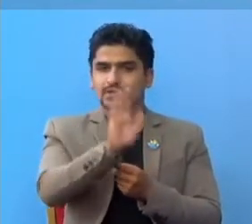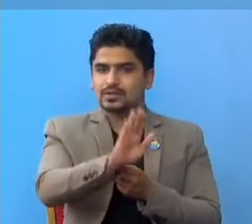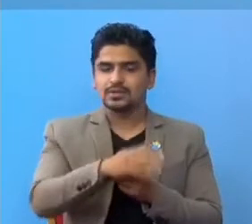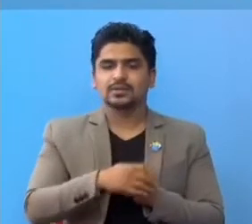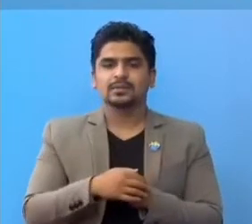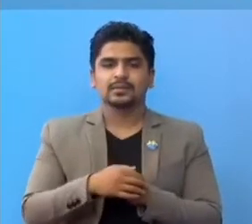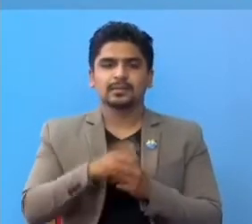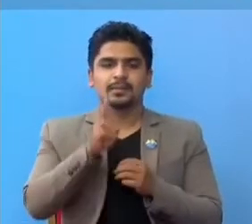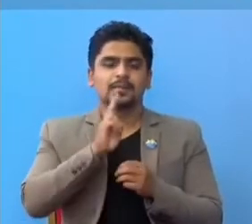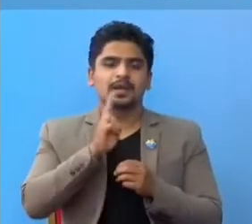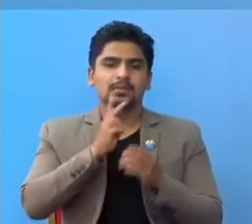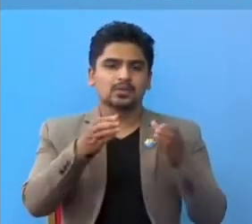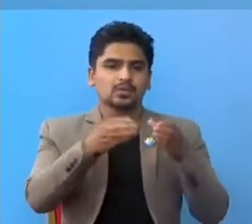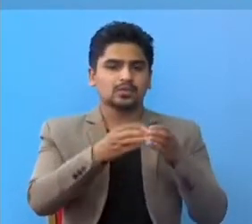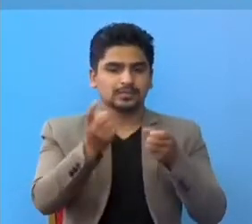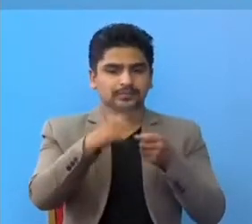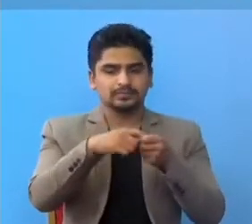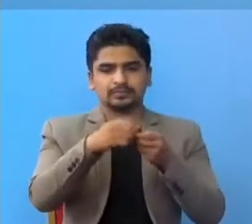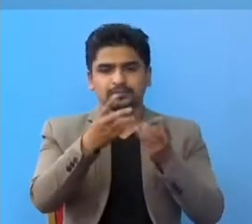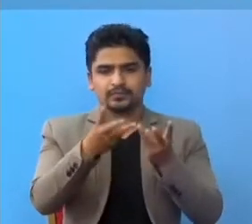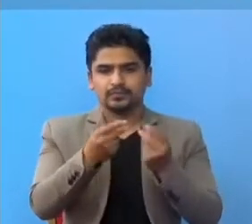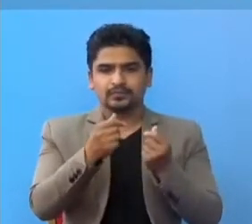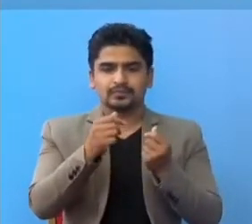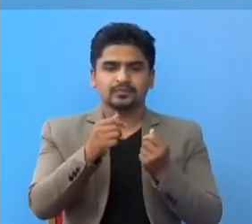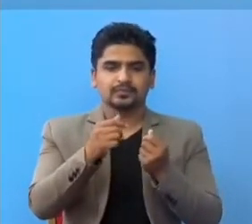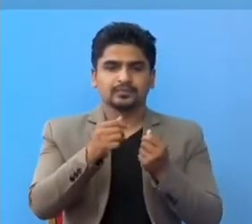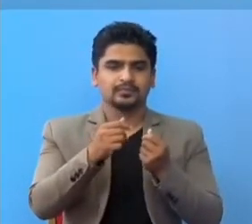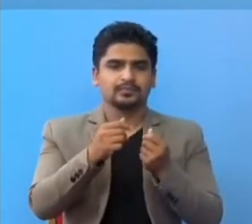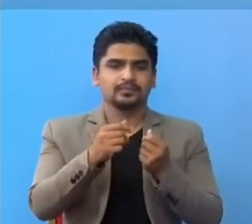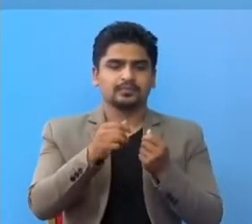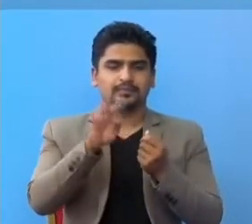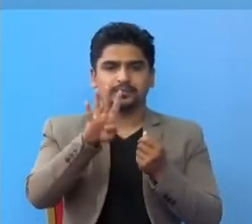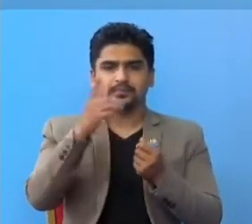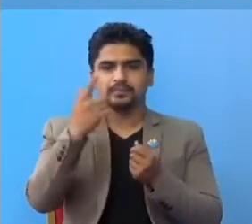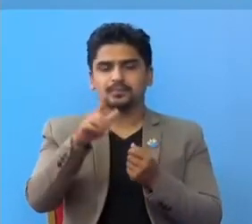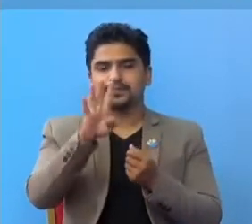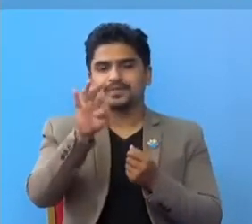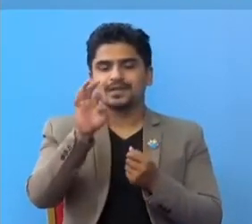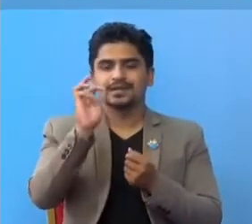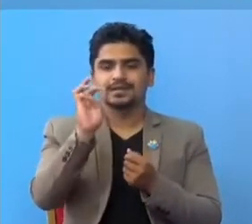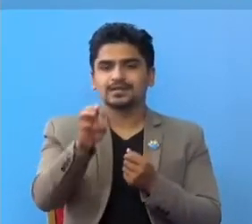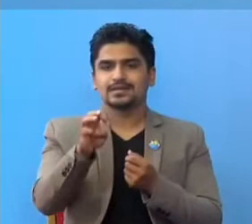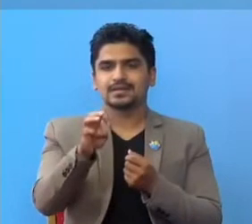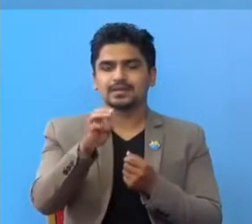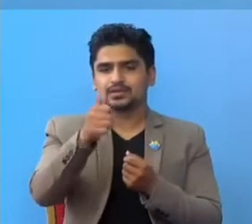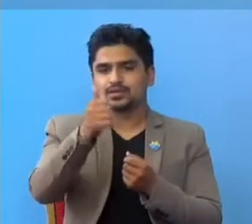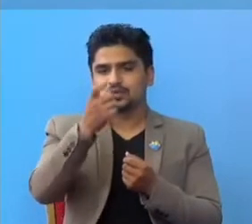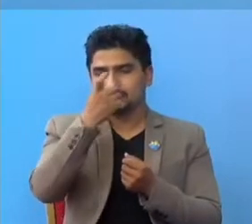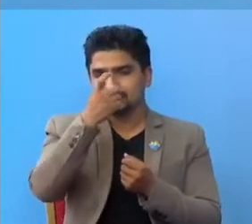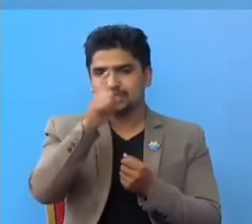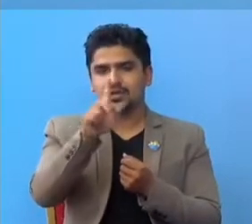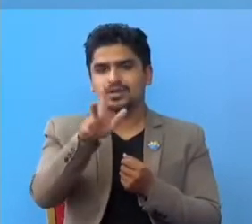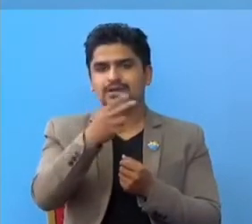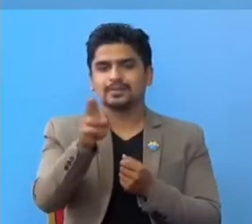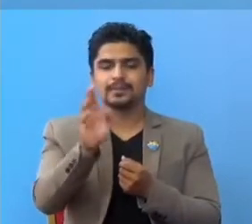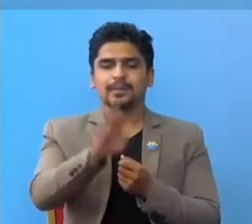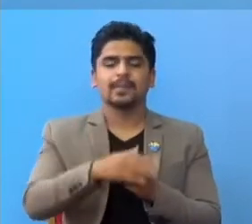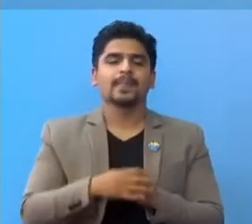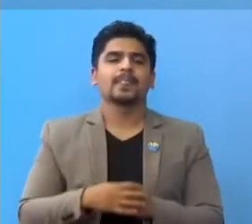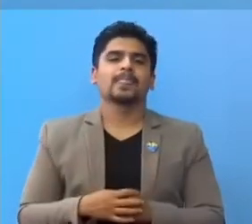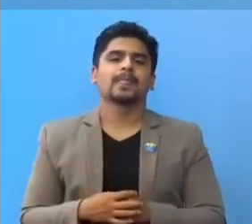भाइबर ग्रूप मां जोडीने संख्या सदस्य संख्या 4,406-18 रहे को चा